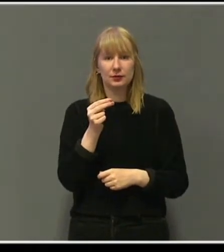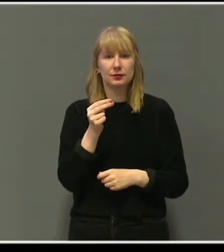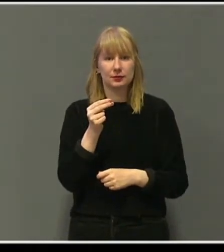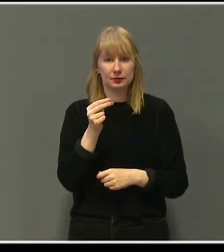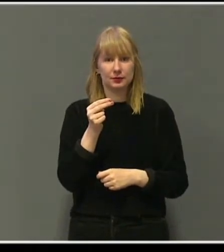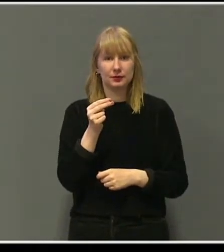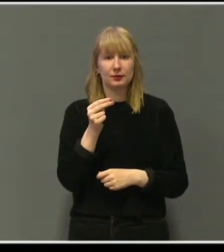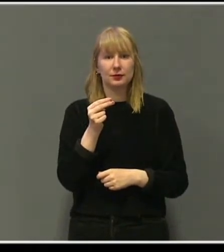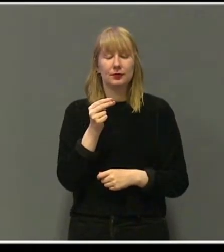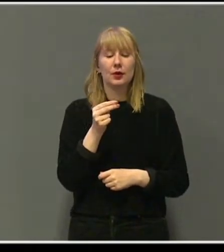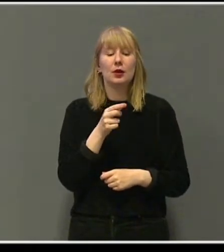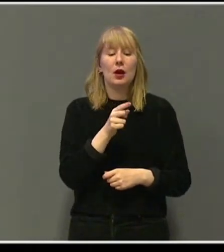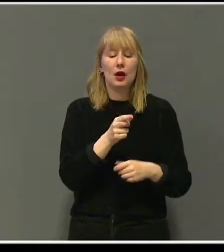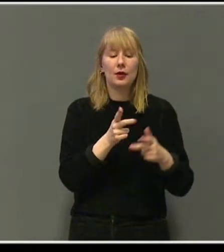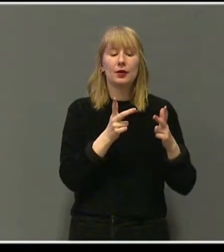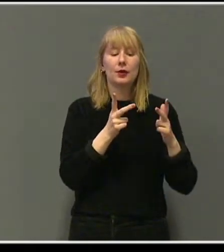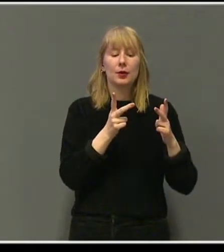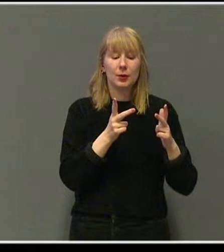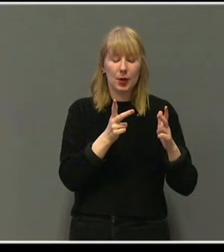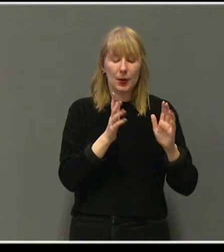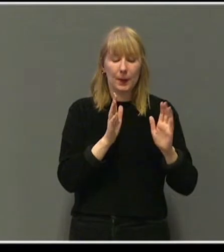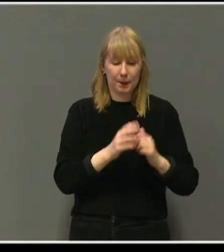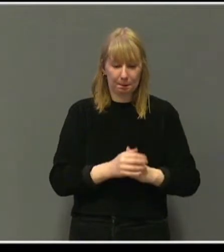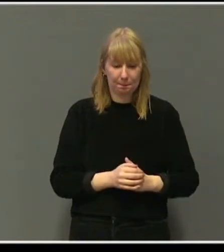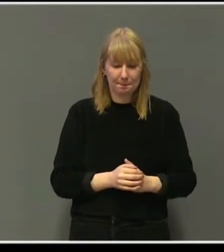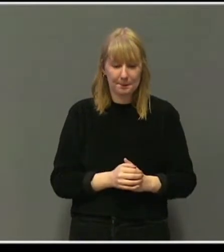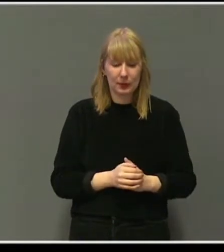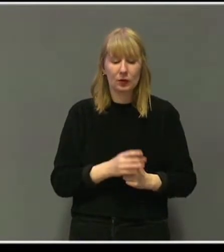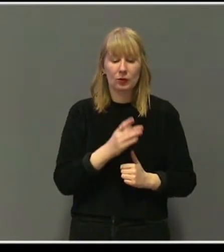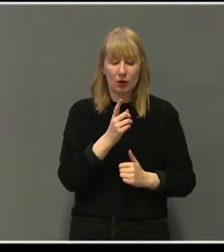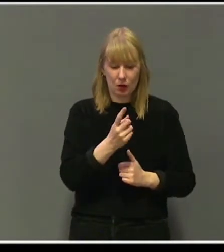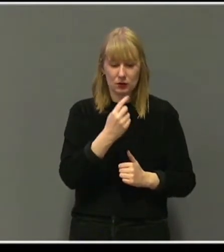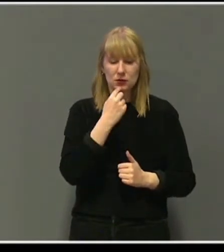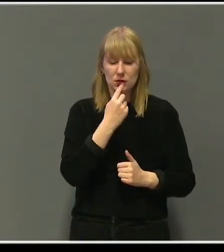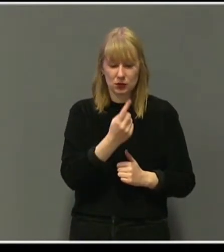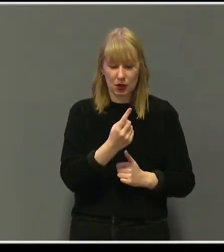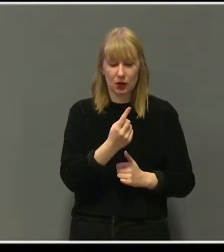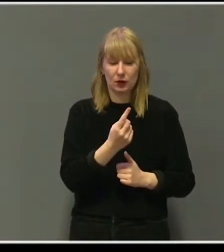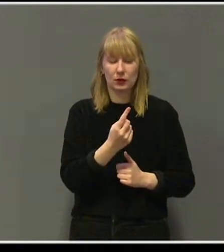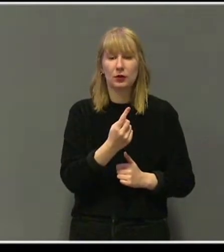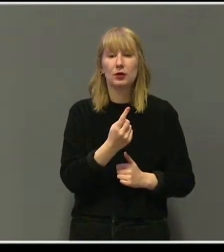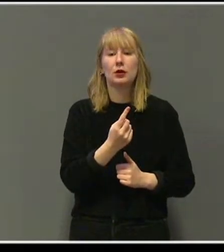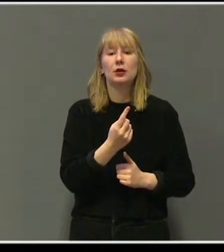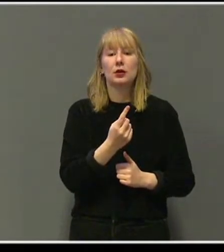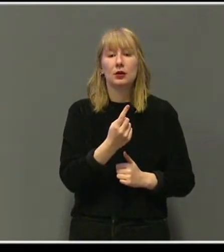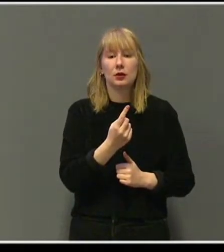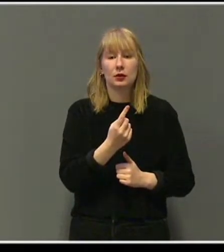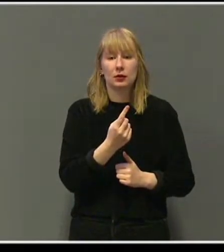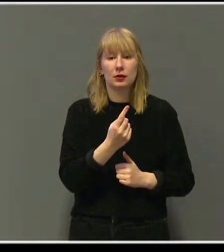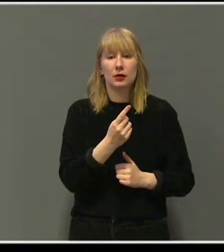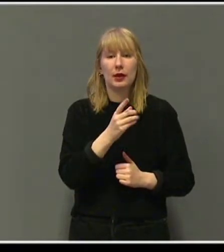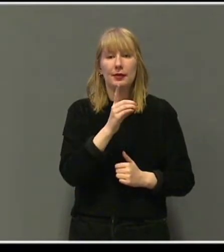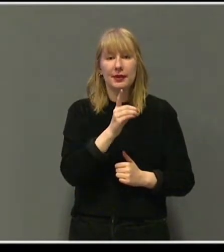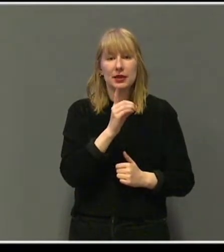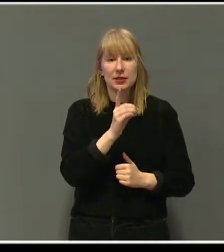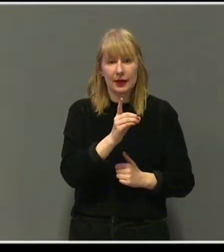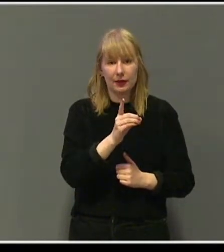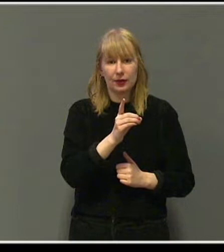Han tok en lang pause, legen som fortalte, og så sa han, Duchenne muskelystrofi.